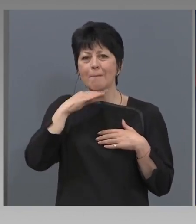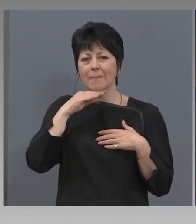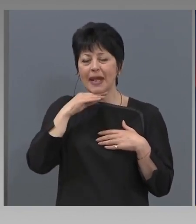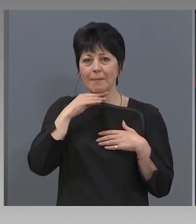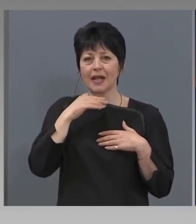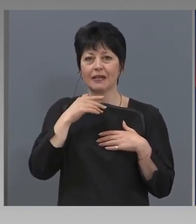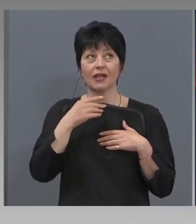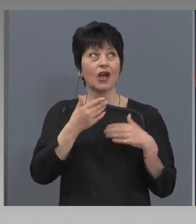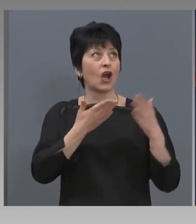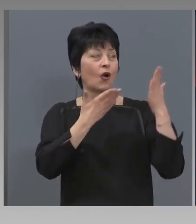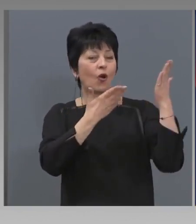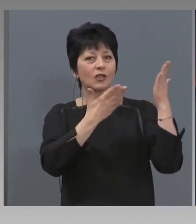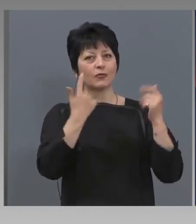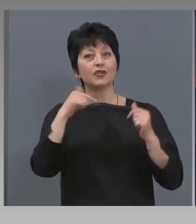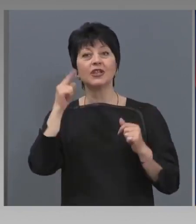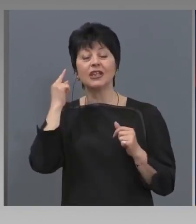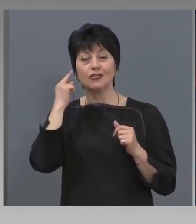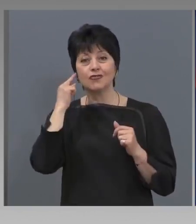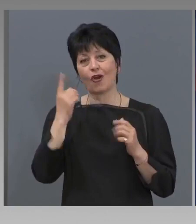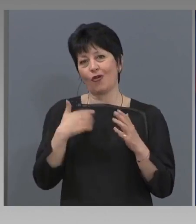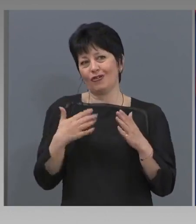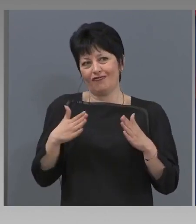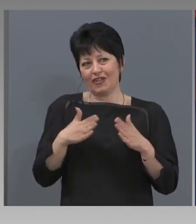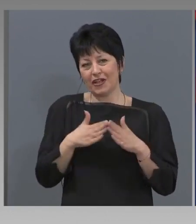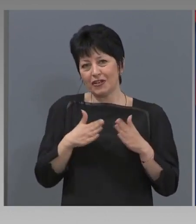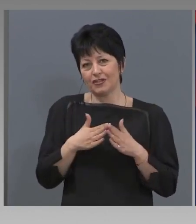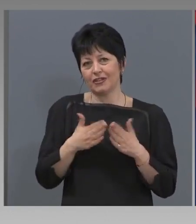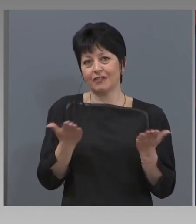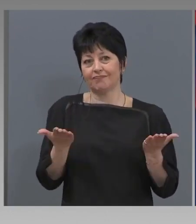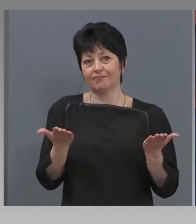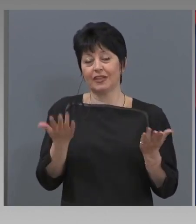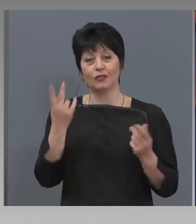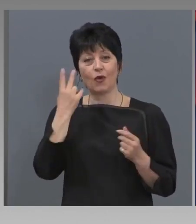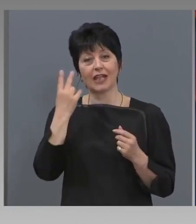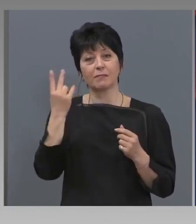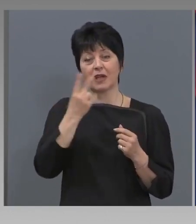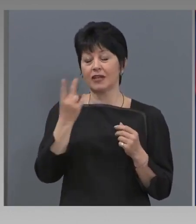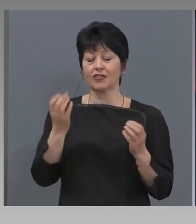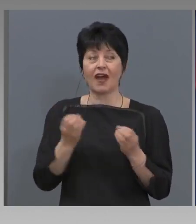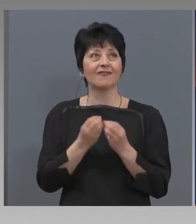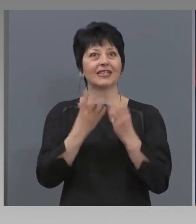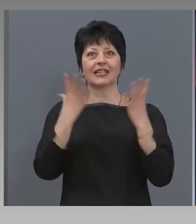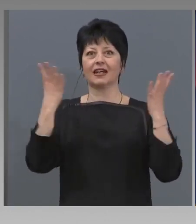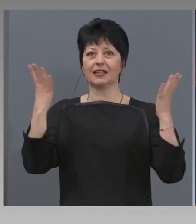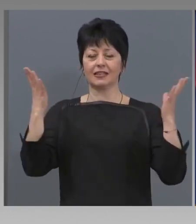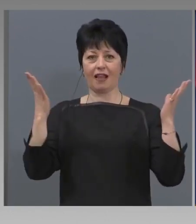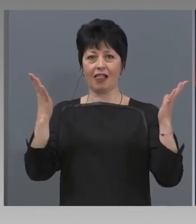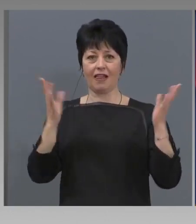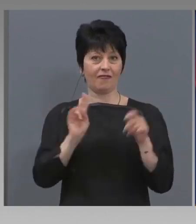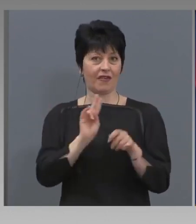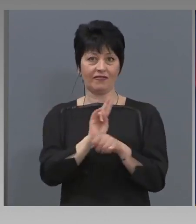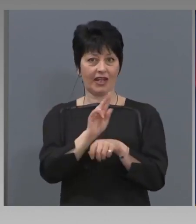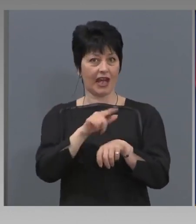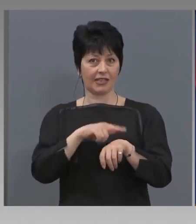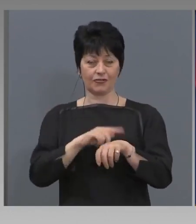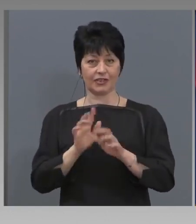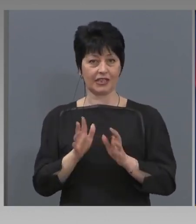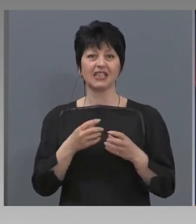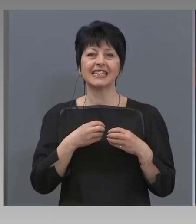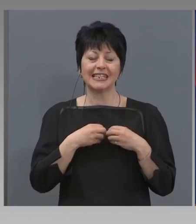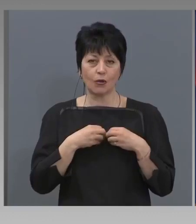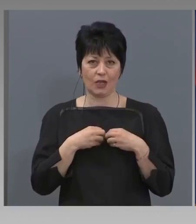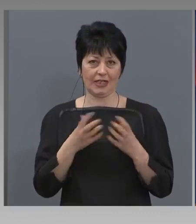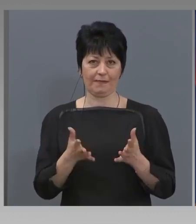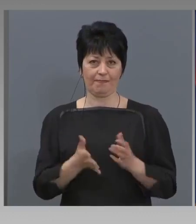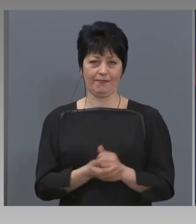Господ, че ни чуе и от тъщи като разбереме, че е възкръснал 12. Сигурен съм. Иван